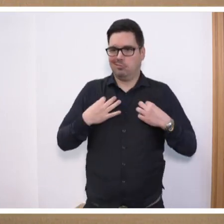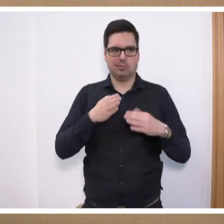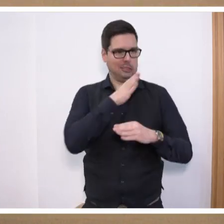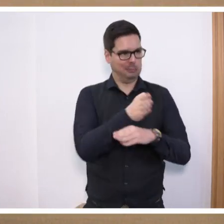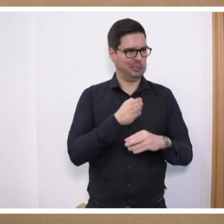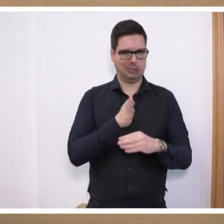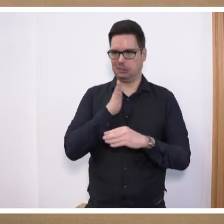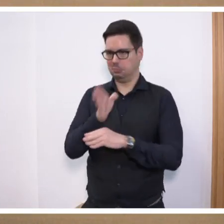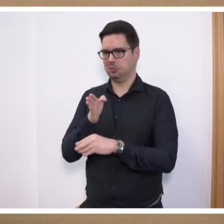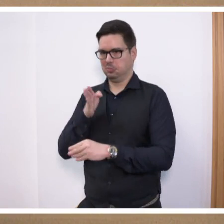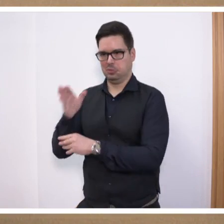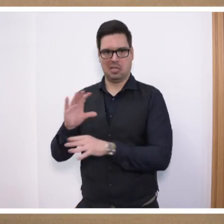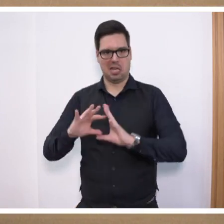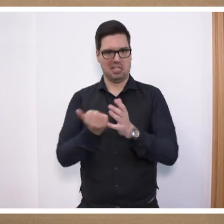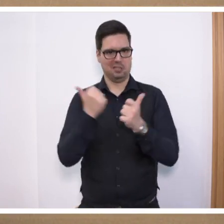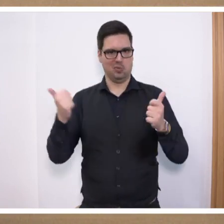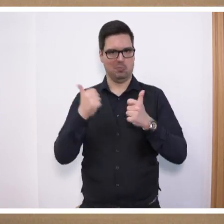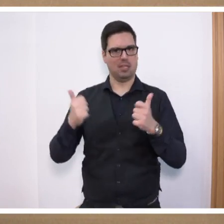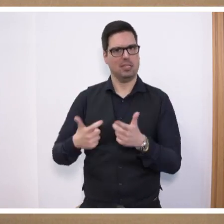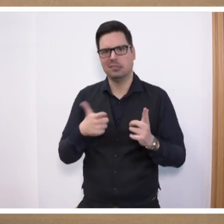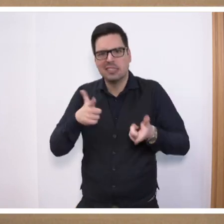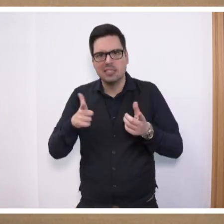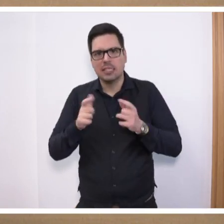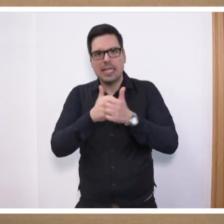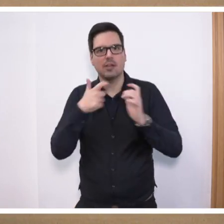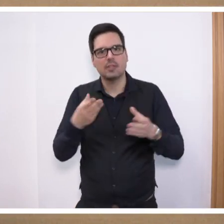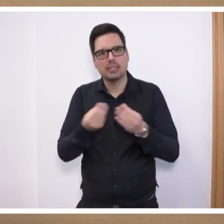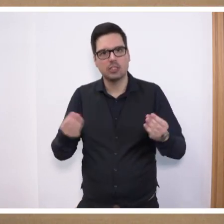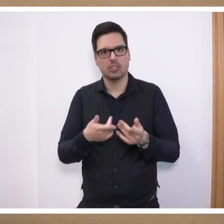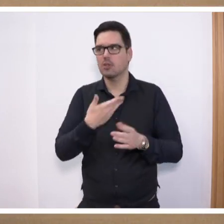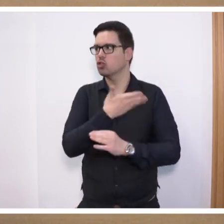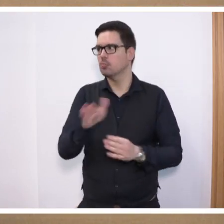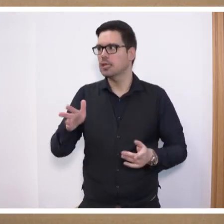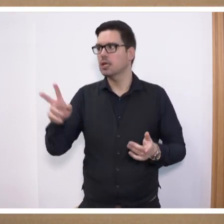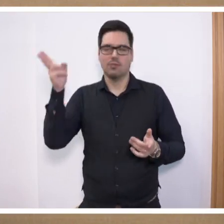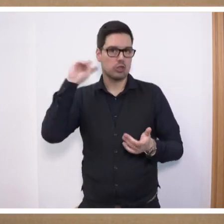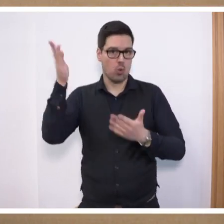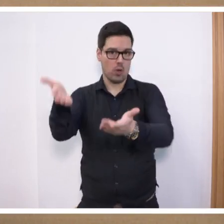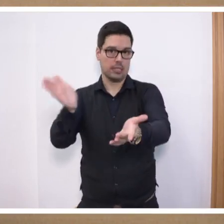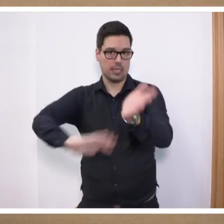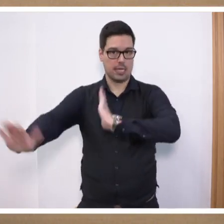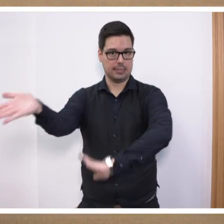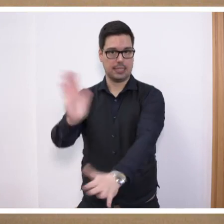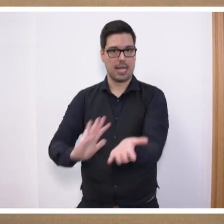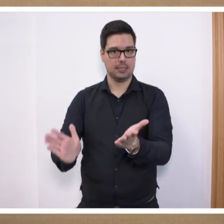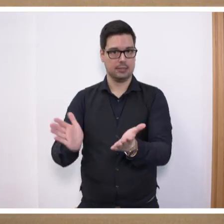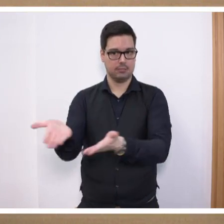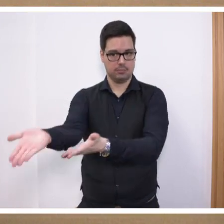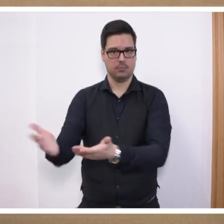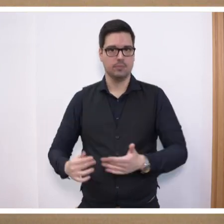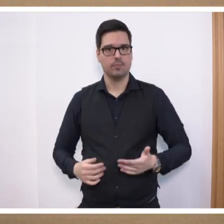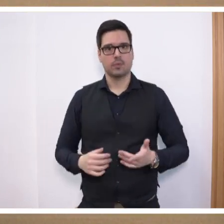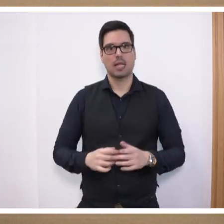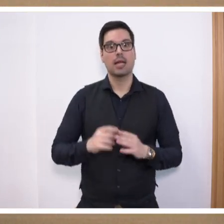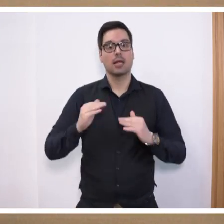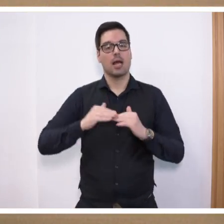immer nur in Superlativen herauszustellen. Vielleicht werden wir nachher noch etwas dazu hören. Ein deutlicher Anstieg